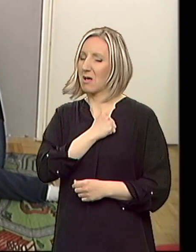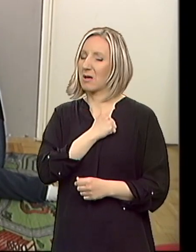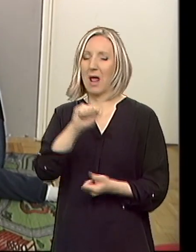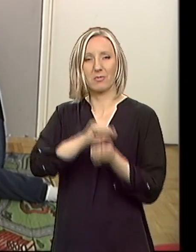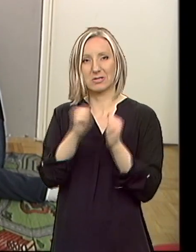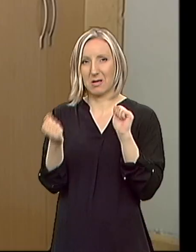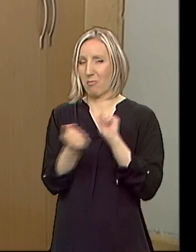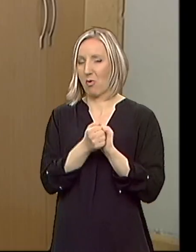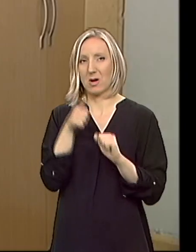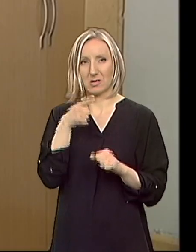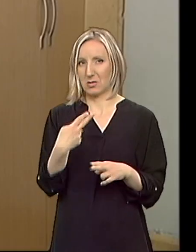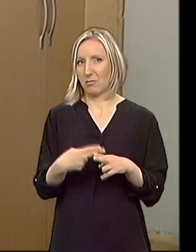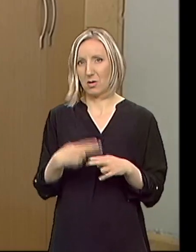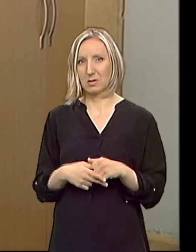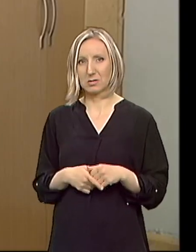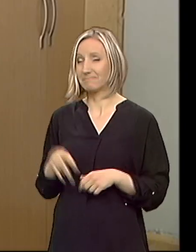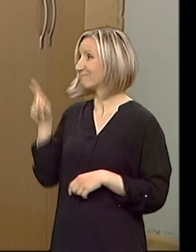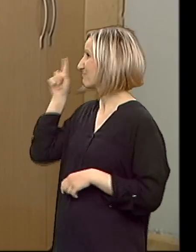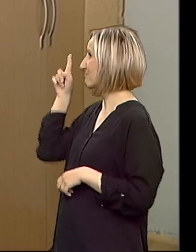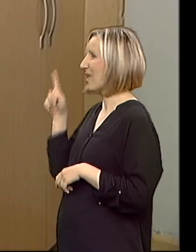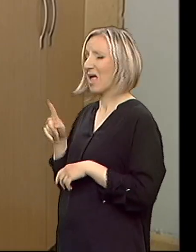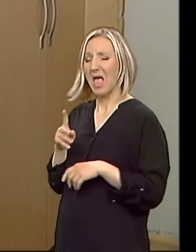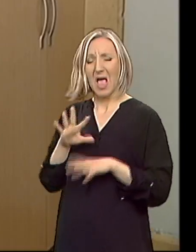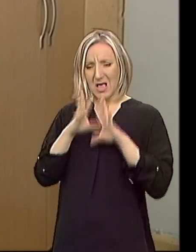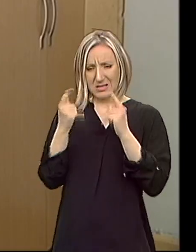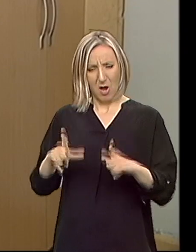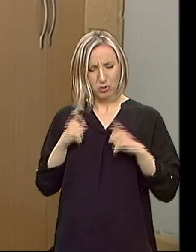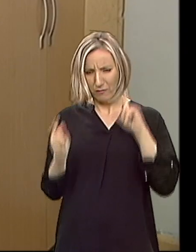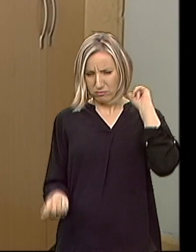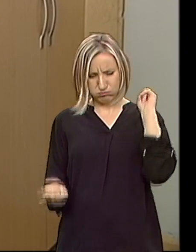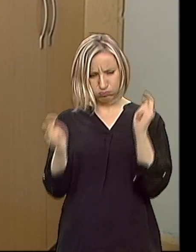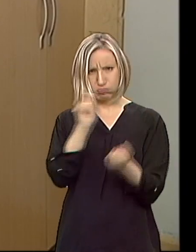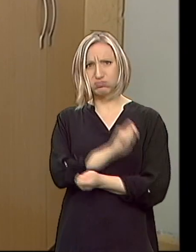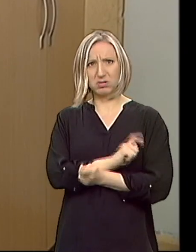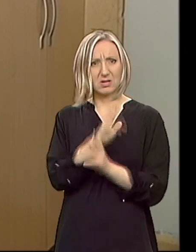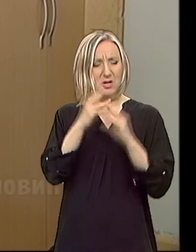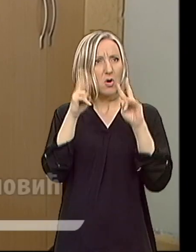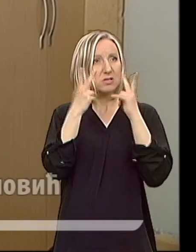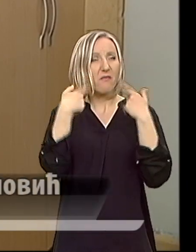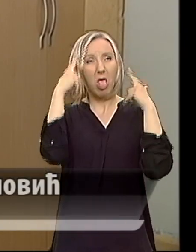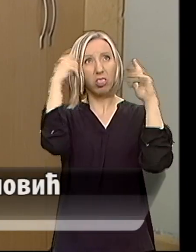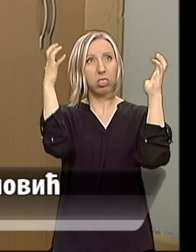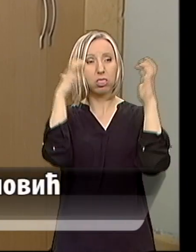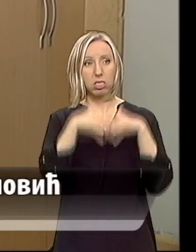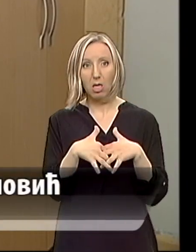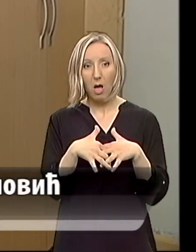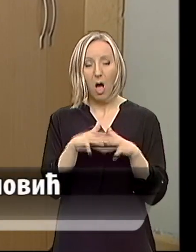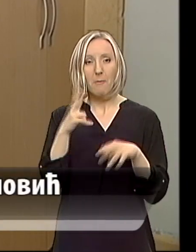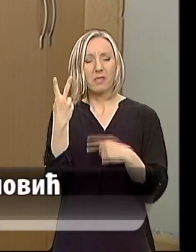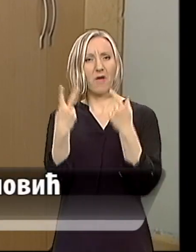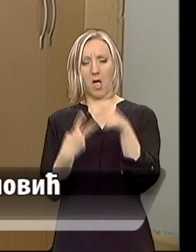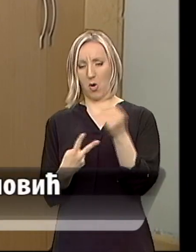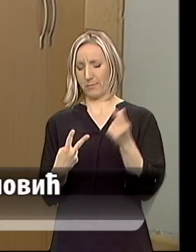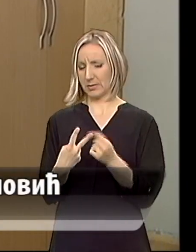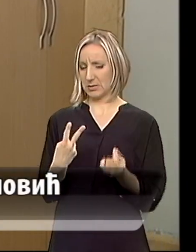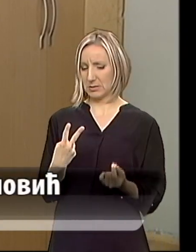Ruši ti se cijel svijet, cijel život i se okrene, ali naprosto u tom momentu imaš dve opcije. Ili ćeš